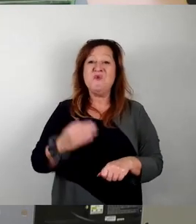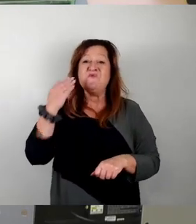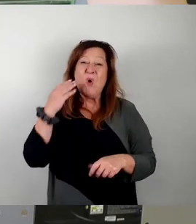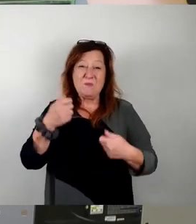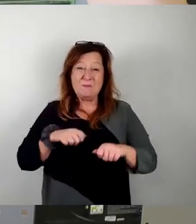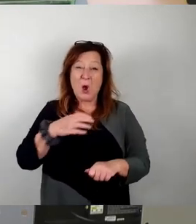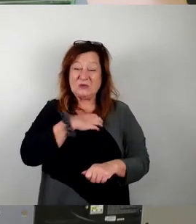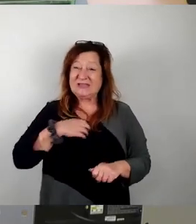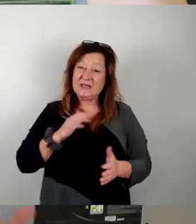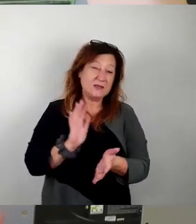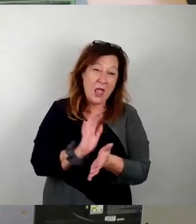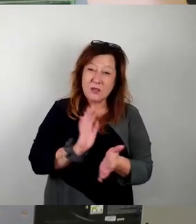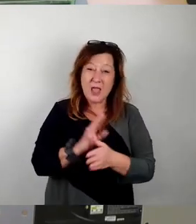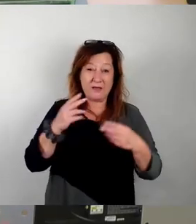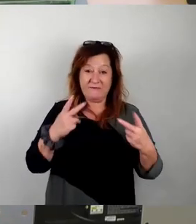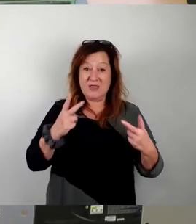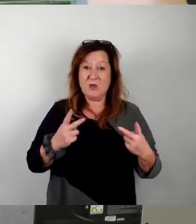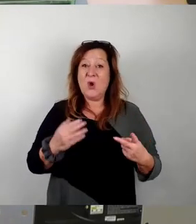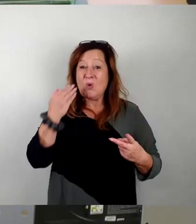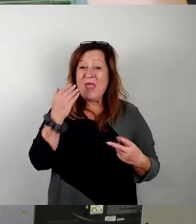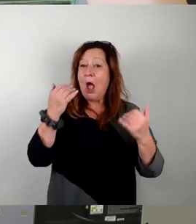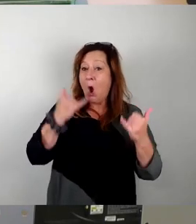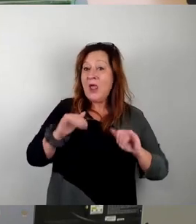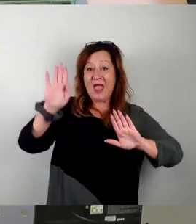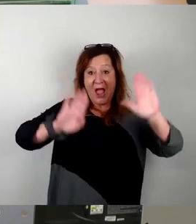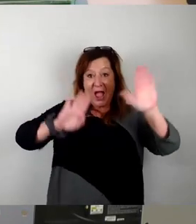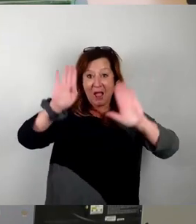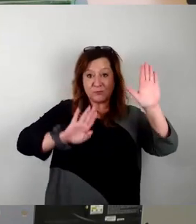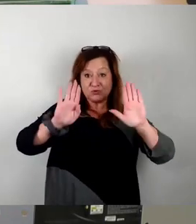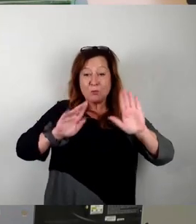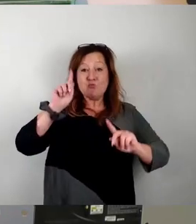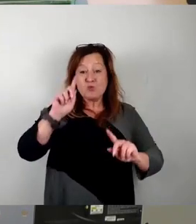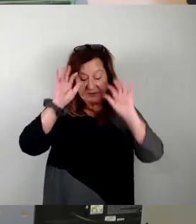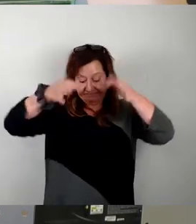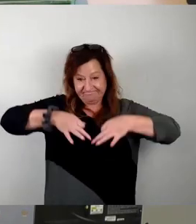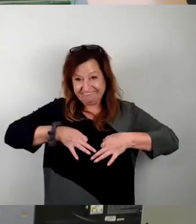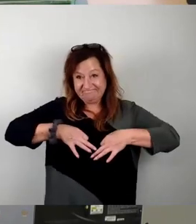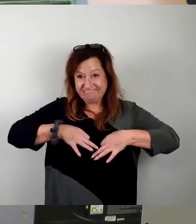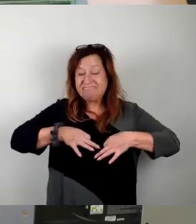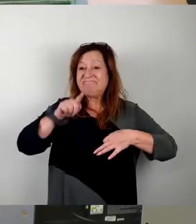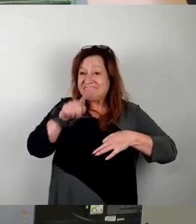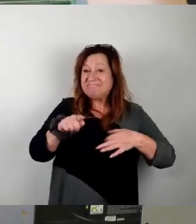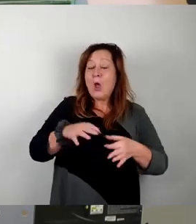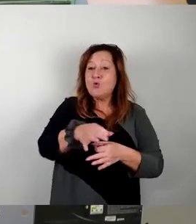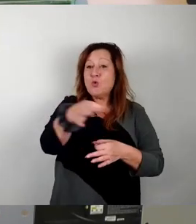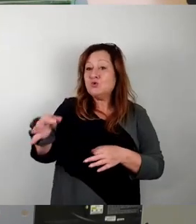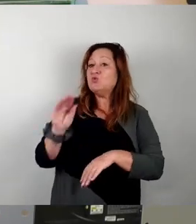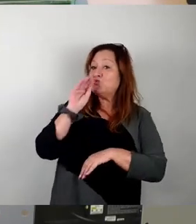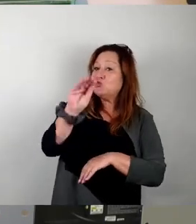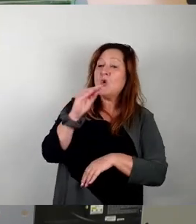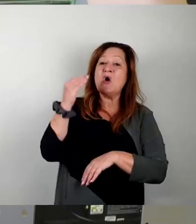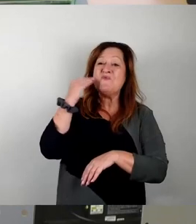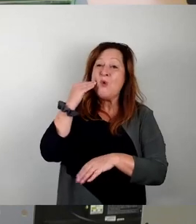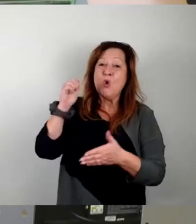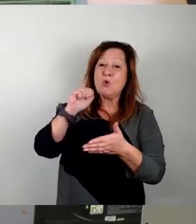sehr wichtig. Und alle, die heute dagegen stimmen, müssen sich klar sein, dass sie dann diese Grundstücke zukünftig dem Wohnungsmarkt entziehen